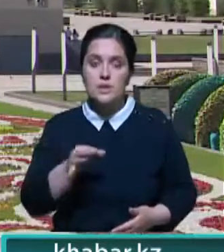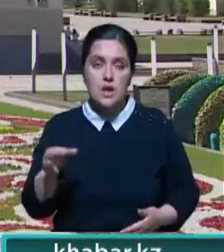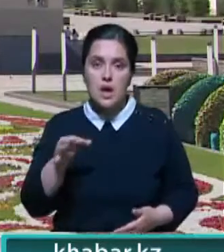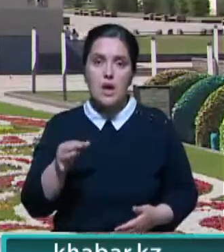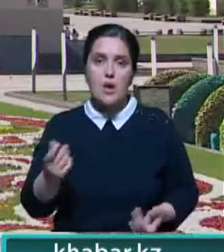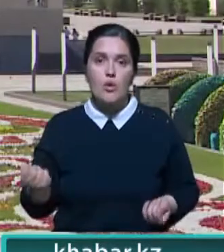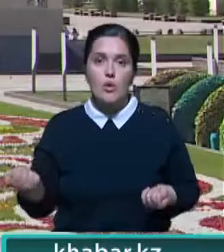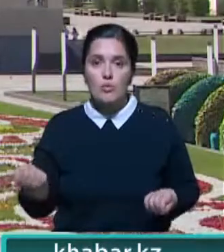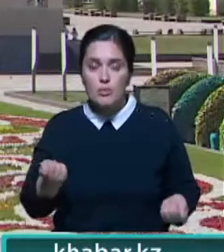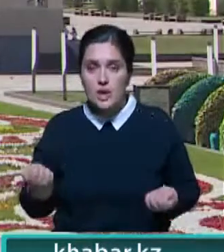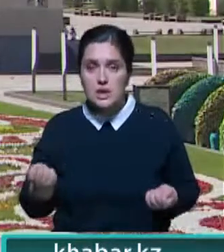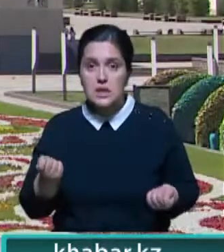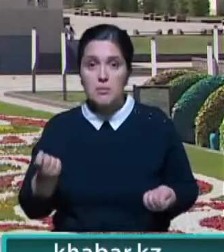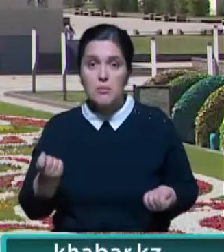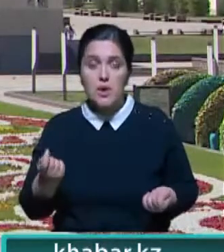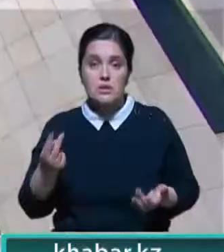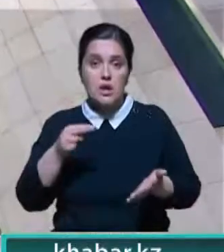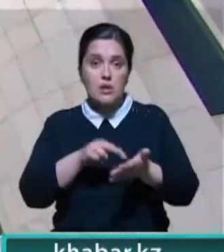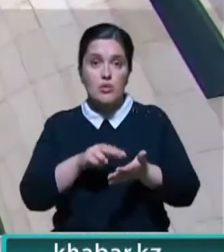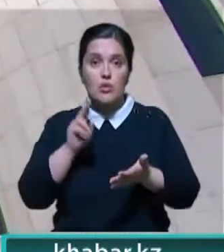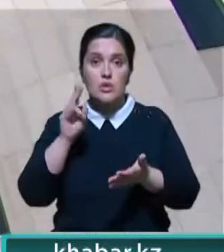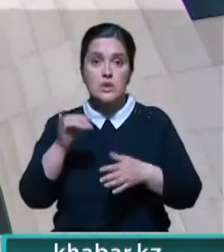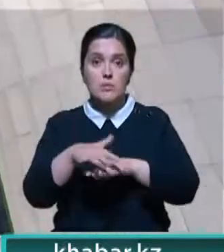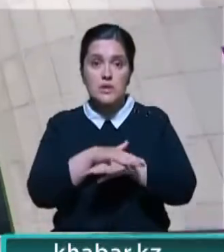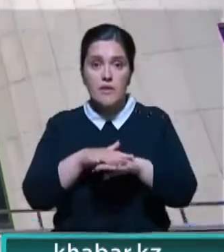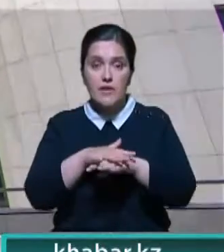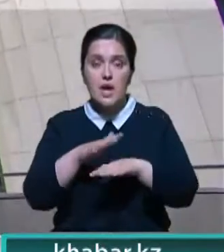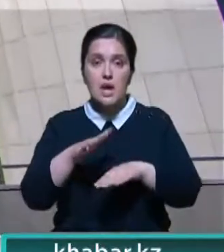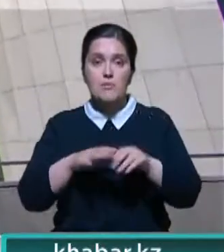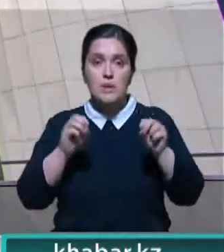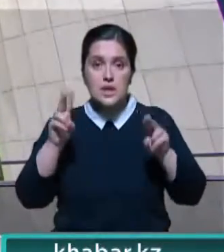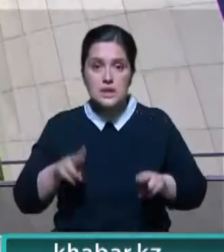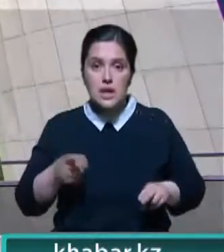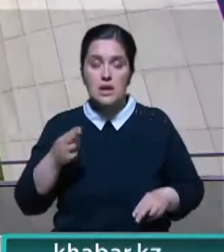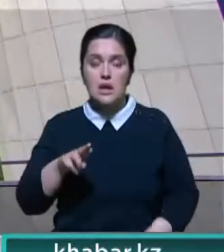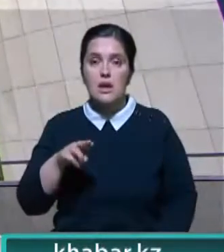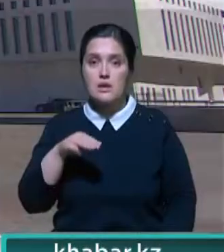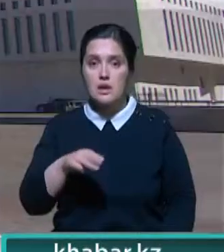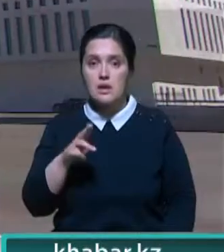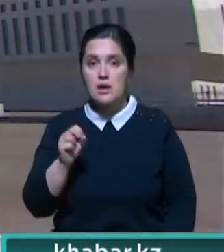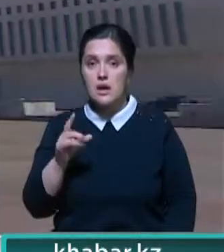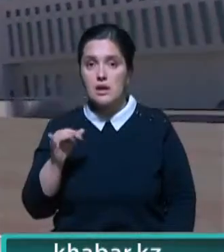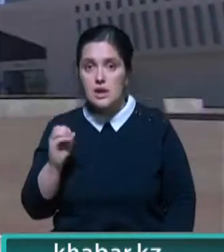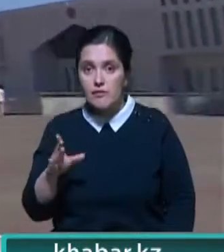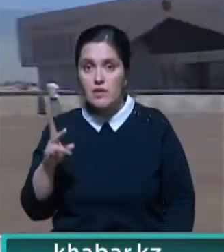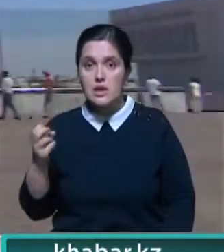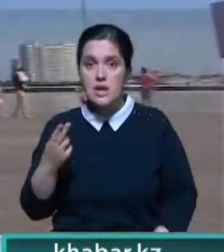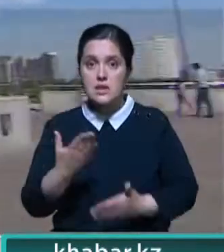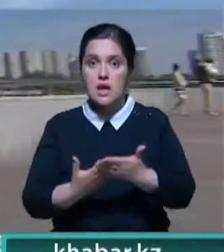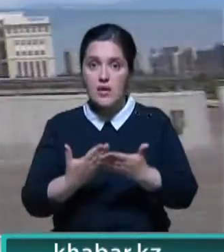область. Проще говоря, управленцами становятся выходцы из общественной и экспертной среды. Для Талгат-Калиева